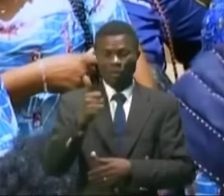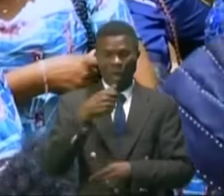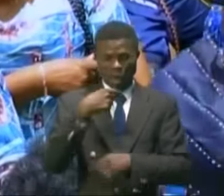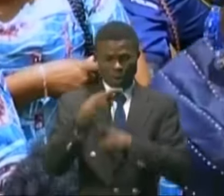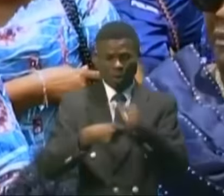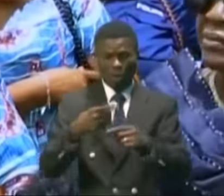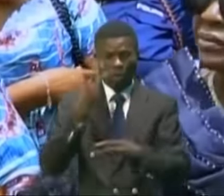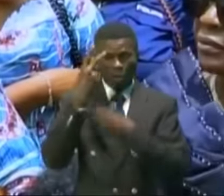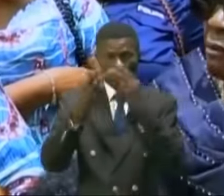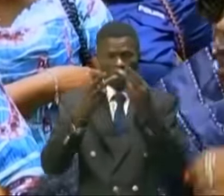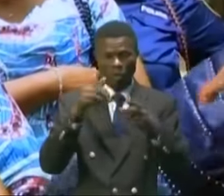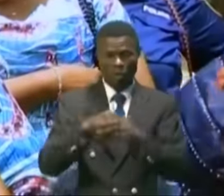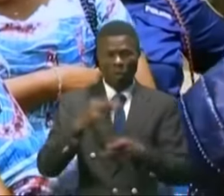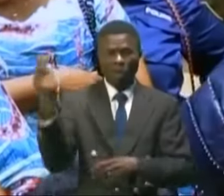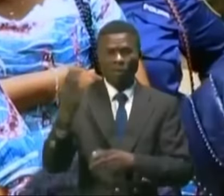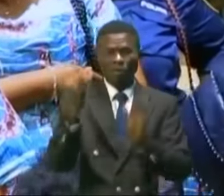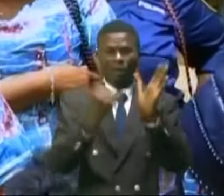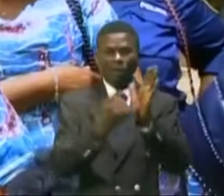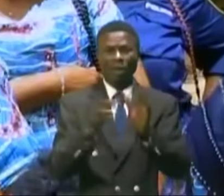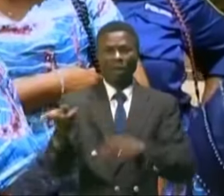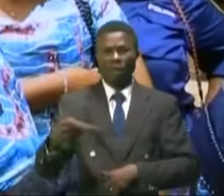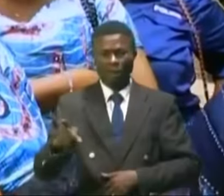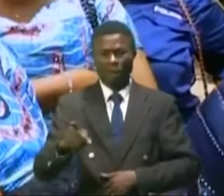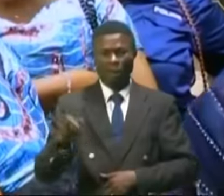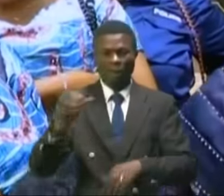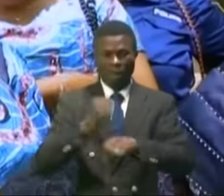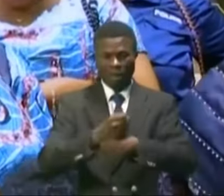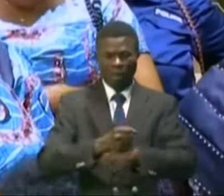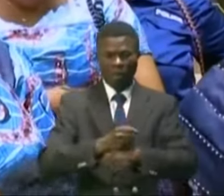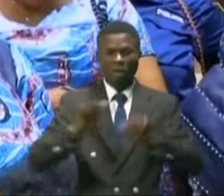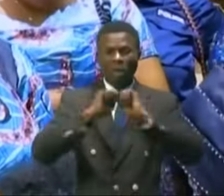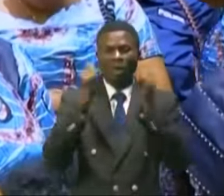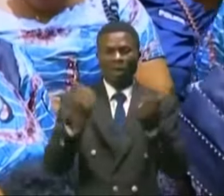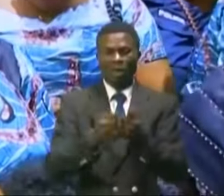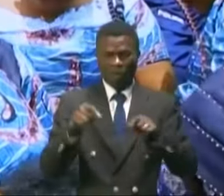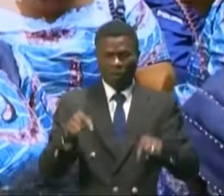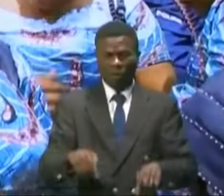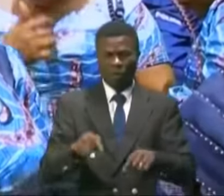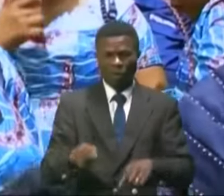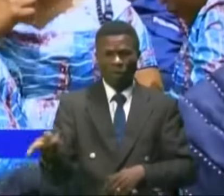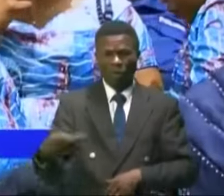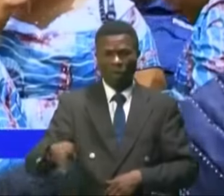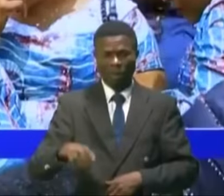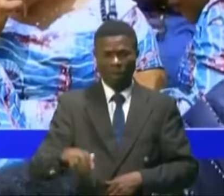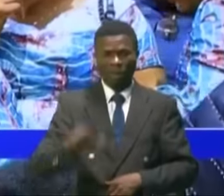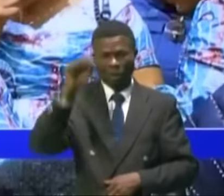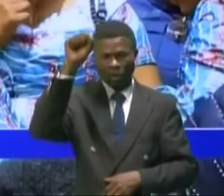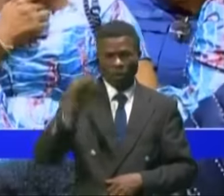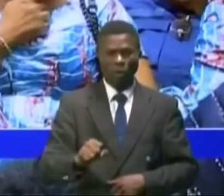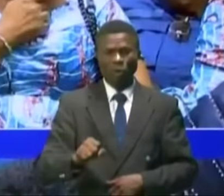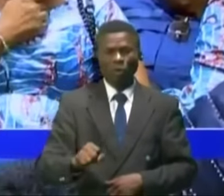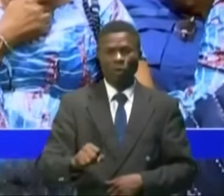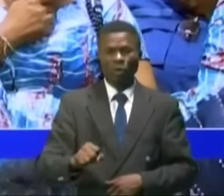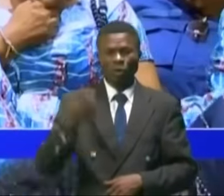ma tournée dans le 26 province pour venir installer l'association dans le province du Congo.